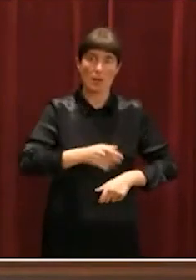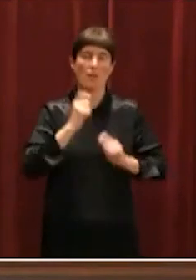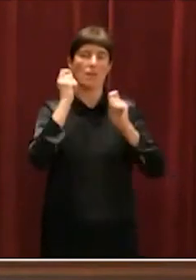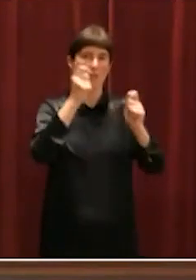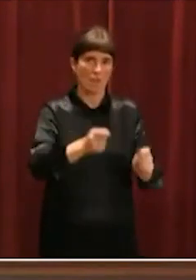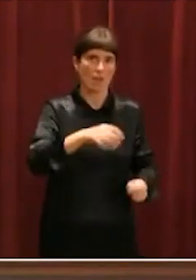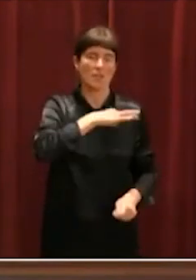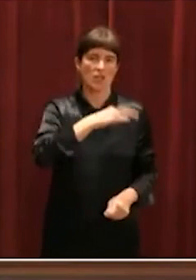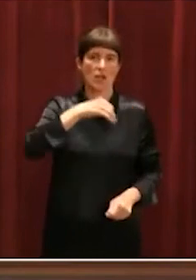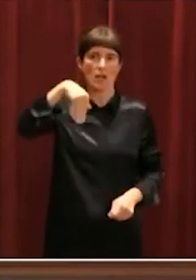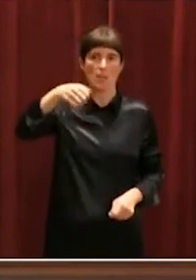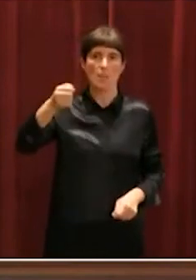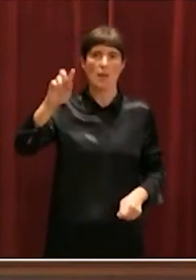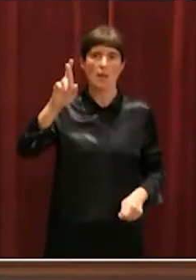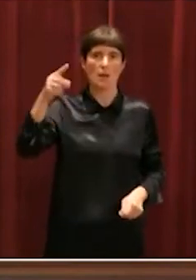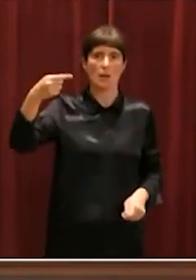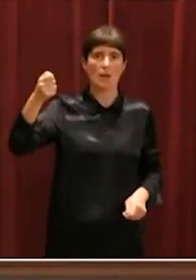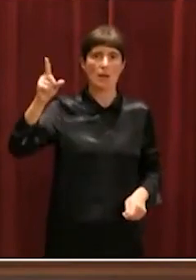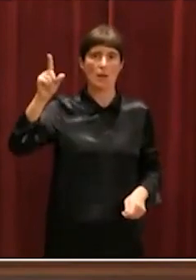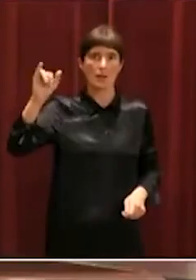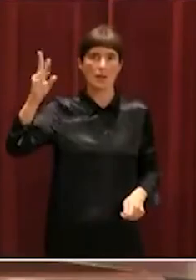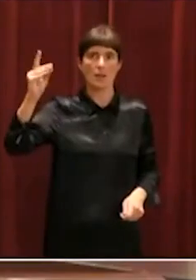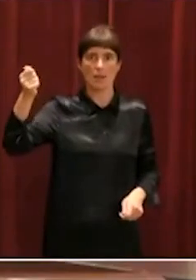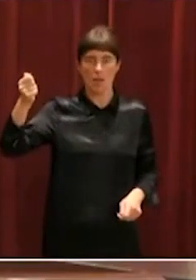Proensi-Rigo. L'atorgament de la confiança...